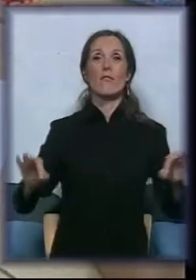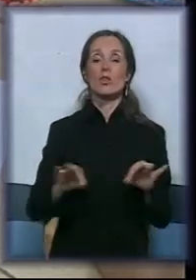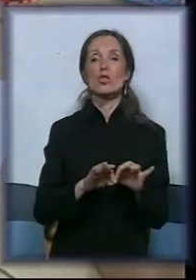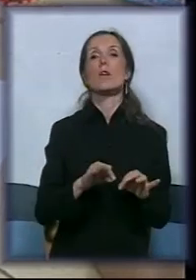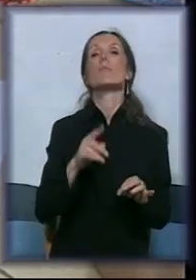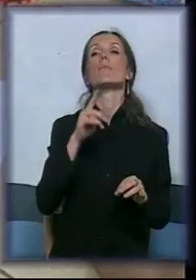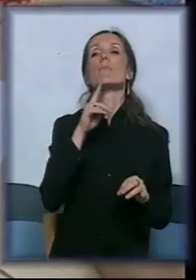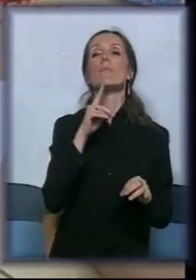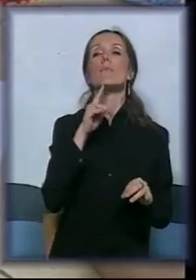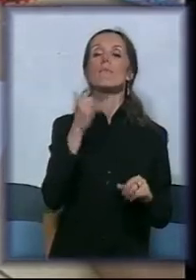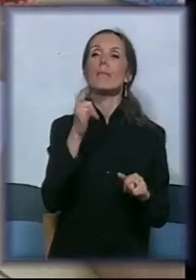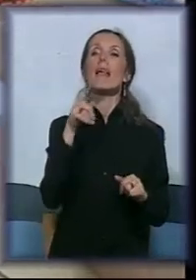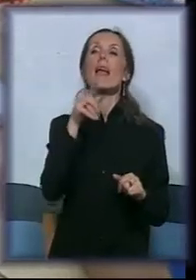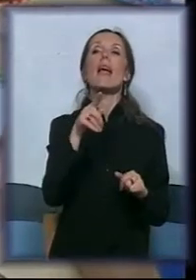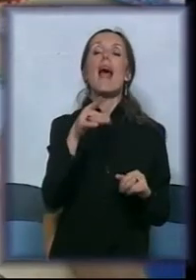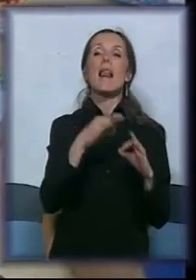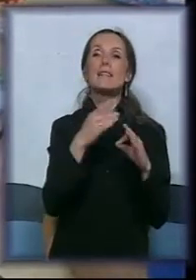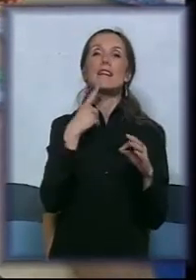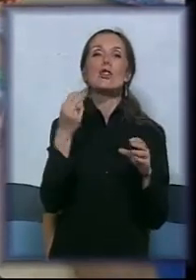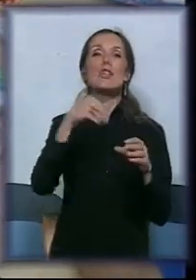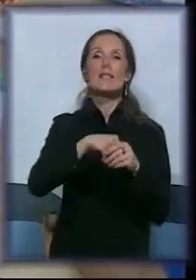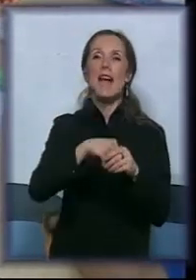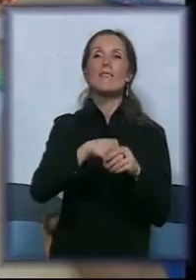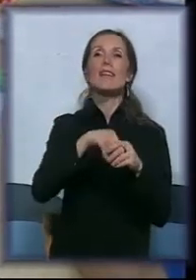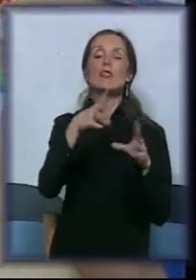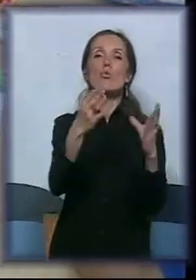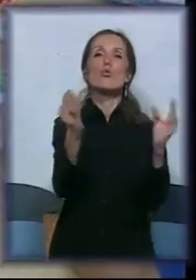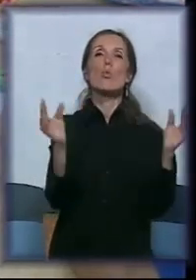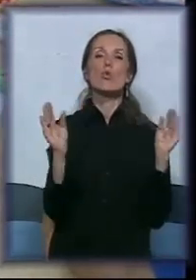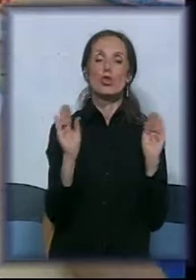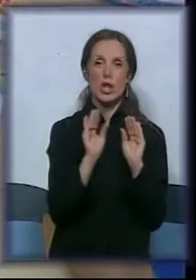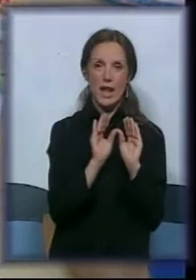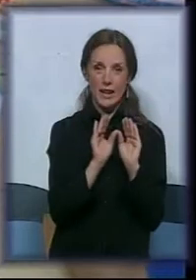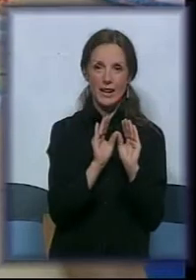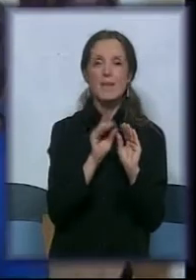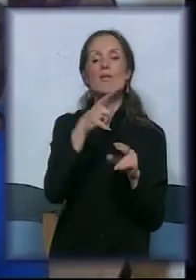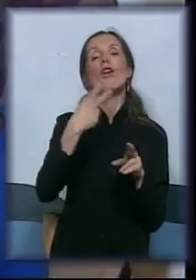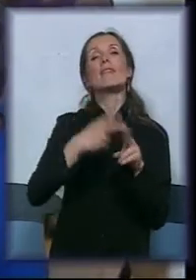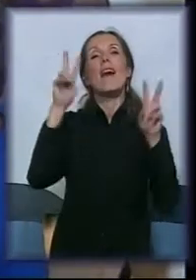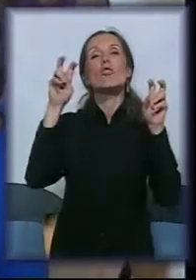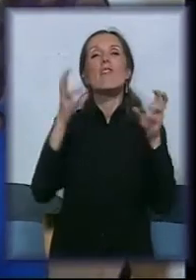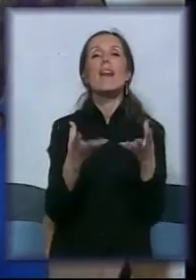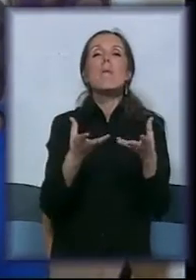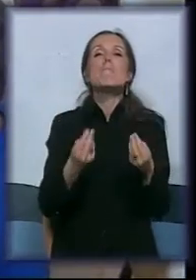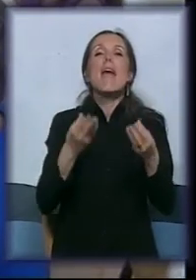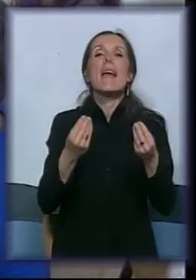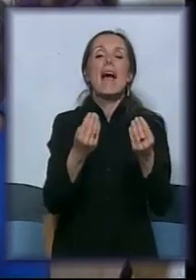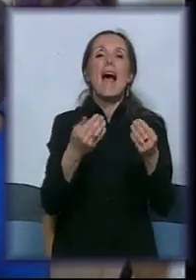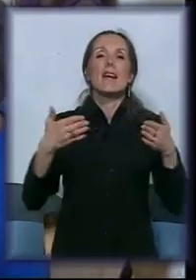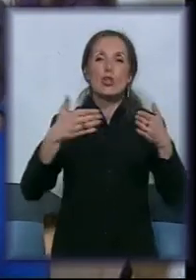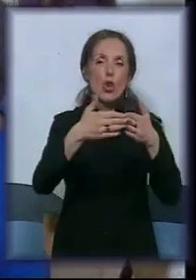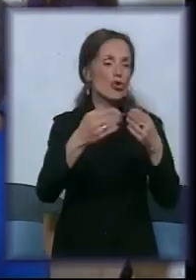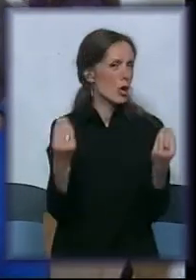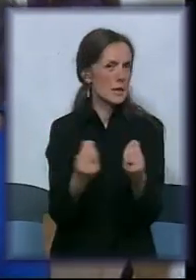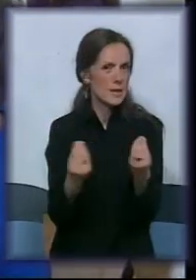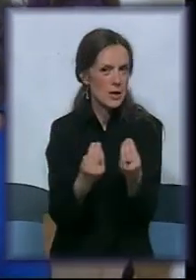kao materijal. Materijal je stavljeni su sunđeri. taj čošak? To je tako zvani mekani čošak, tako smo ga nazvali. Zbog čega?